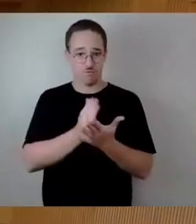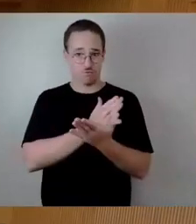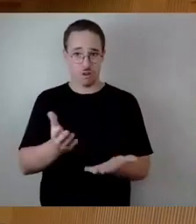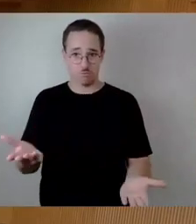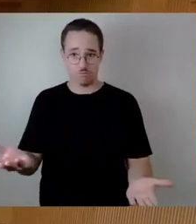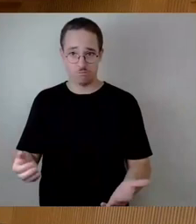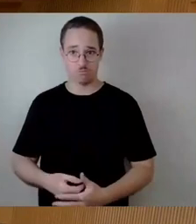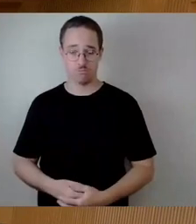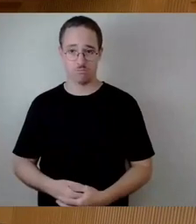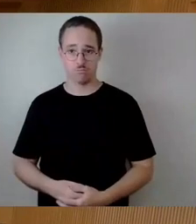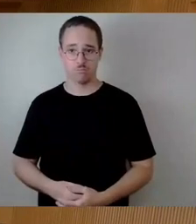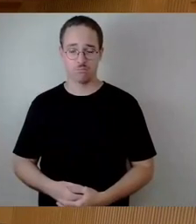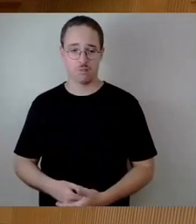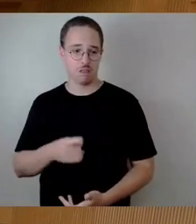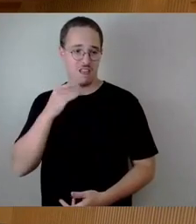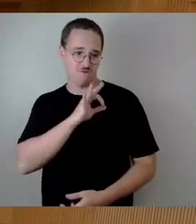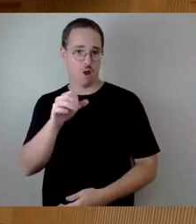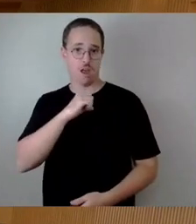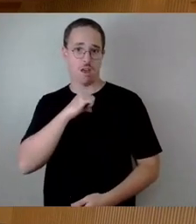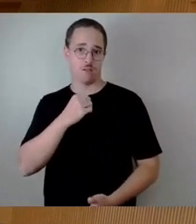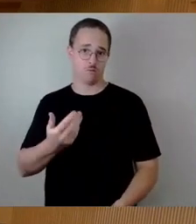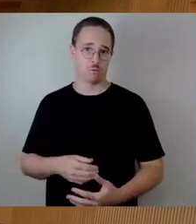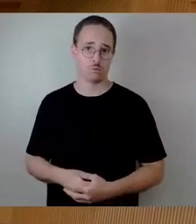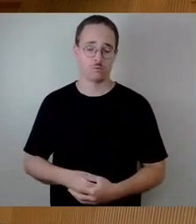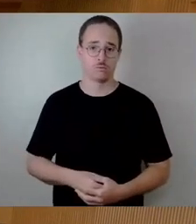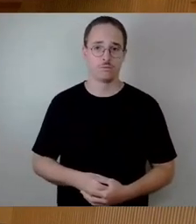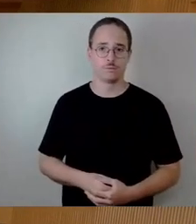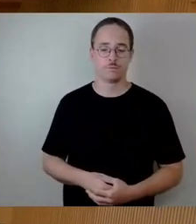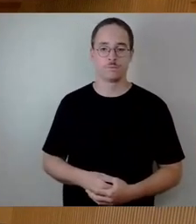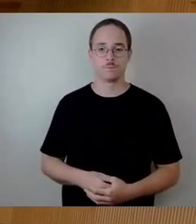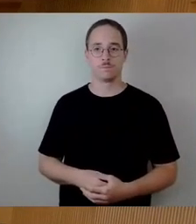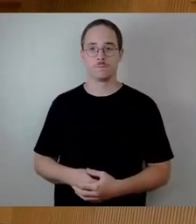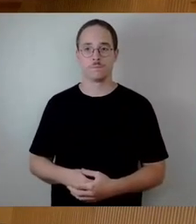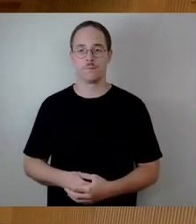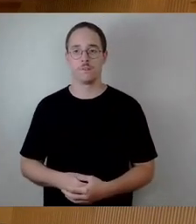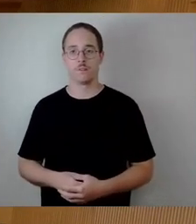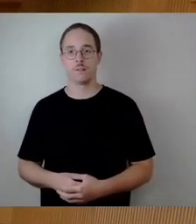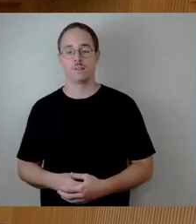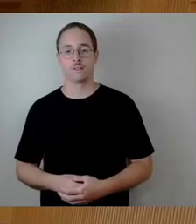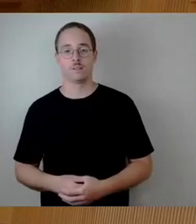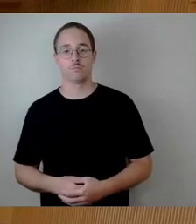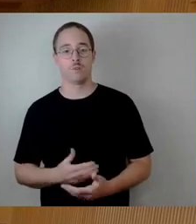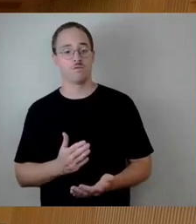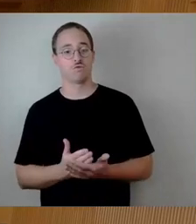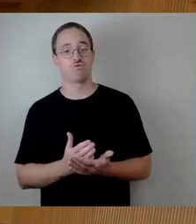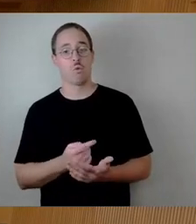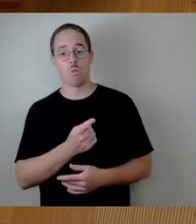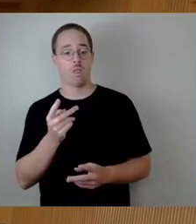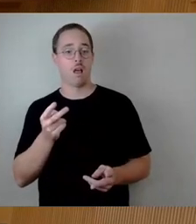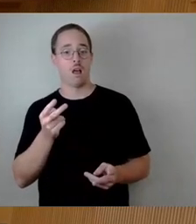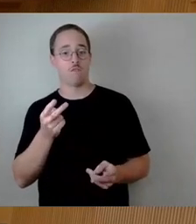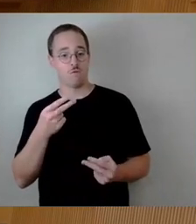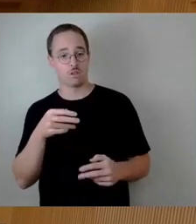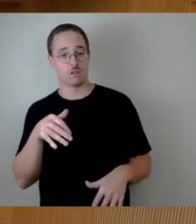Also, soweit Antworten schon möglich sind, soll es gegeben werden. Ansonsten verweise ich noch einmal darin. Es sind wichtige Fragen, die Sie gestellt haben,